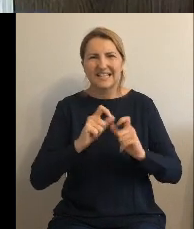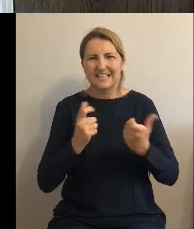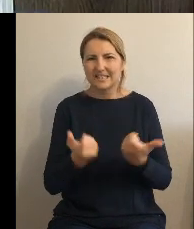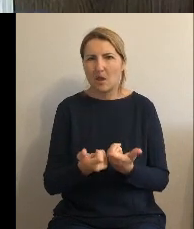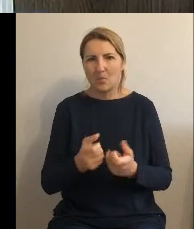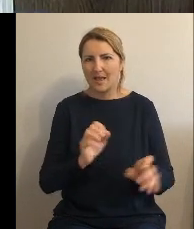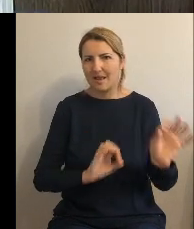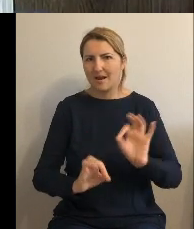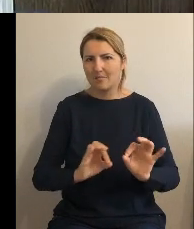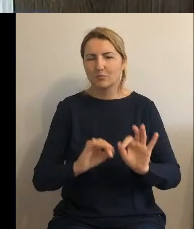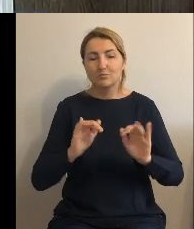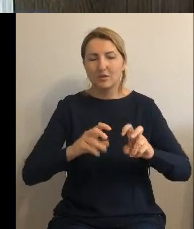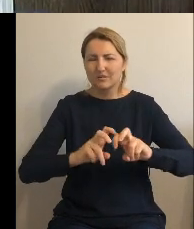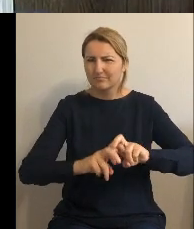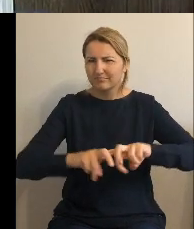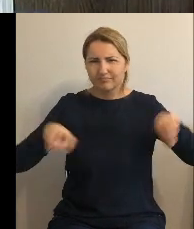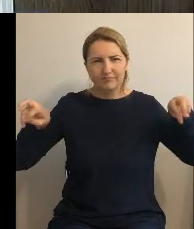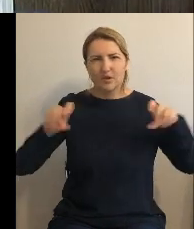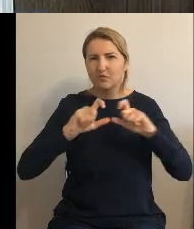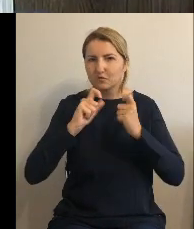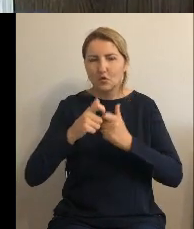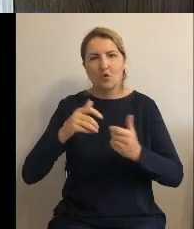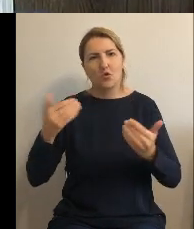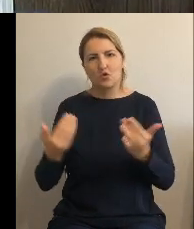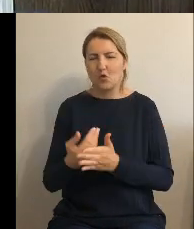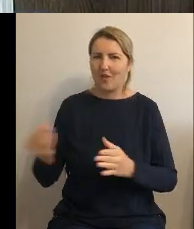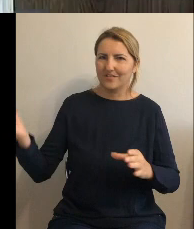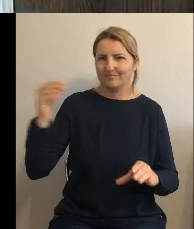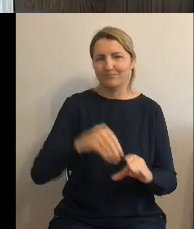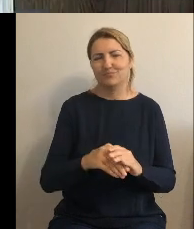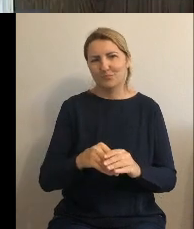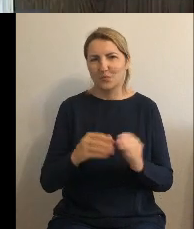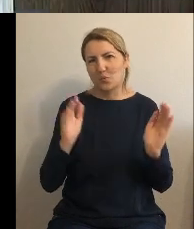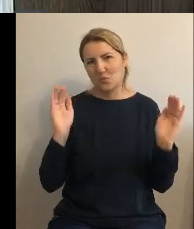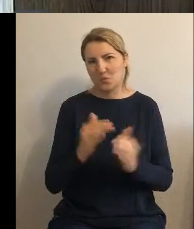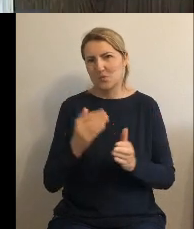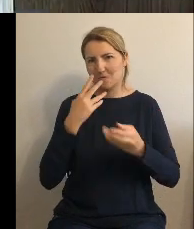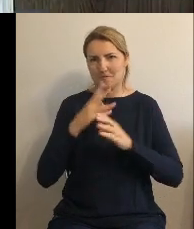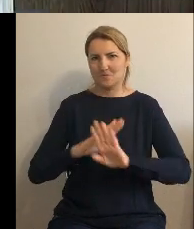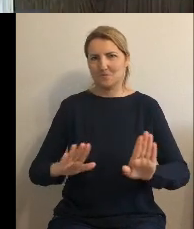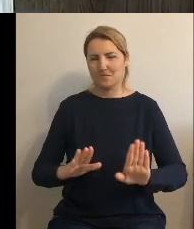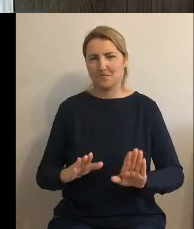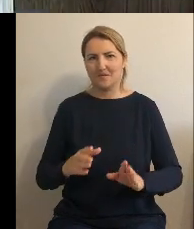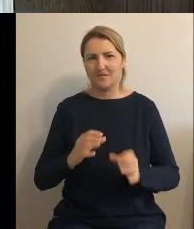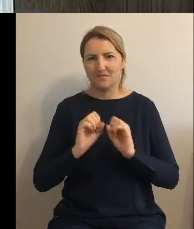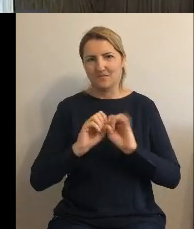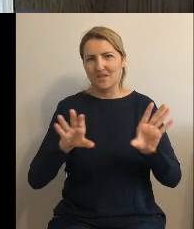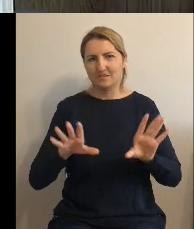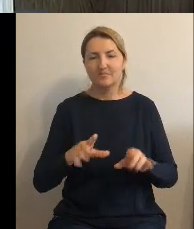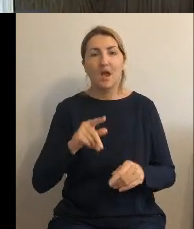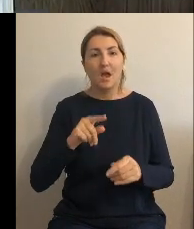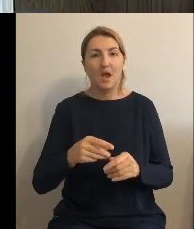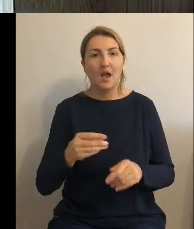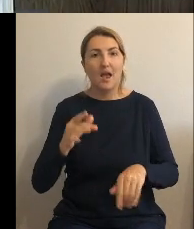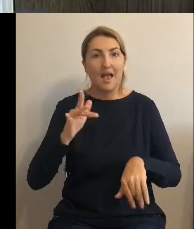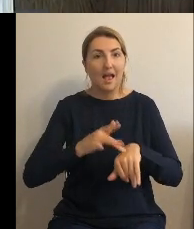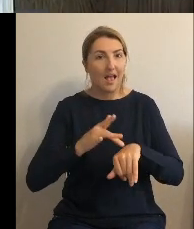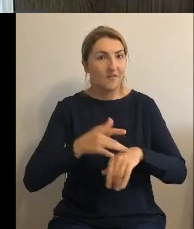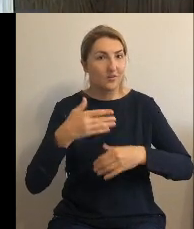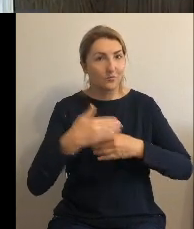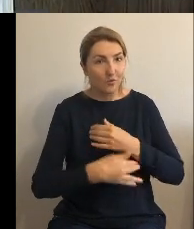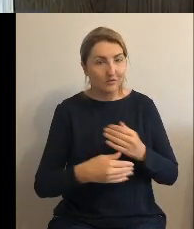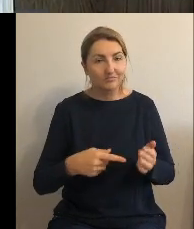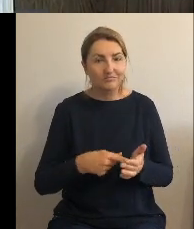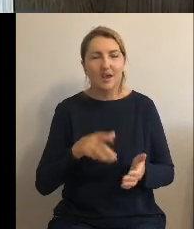co tam jest i włożone nowe. To tak można obrazowo tylko streścić. A efekt finalny będzie taki, że będziemy mieli wodę bardzo